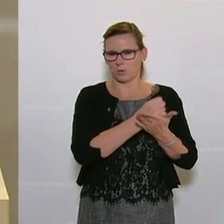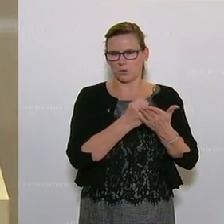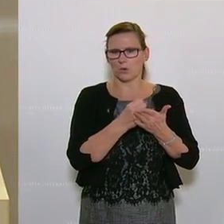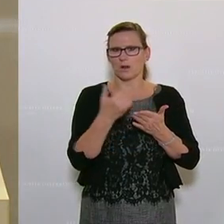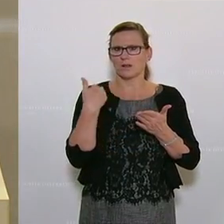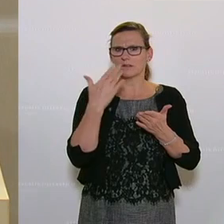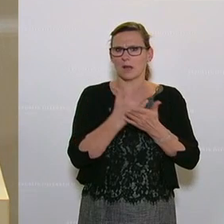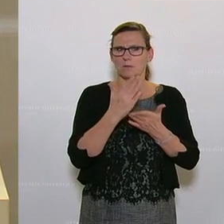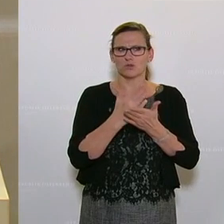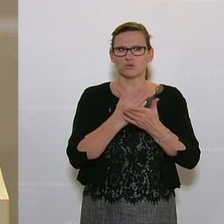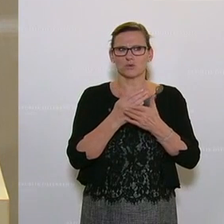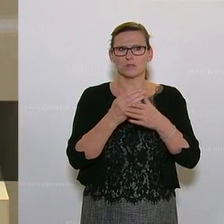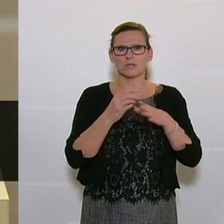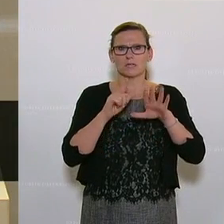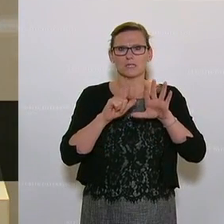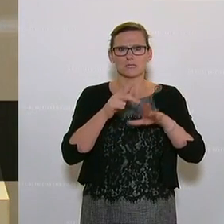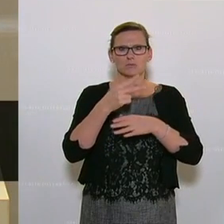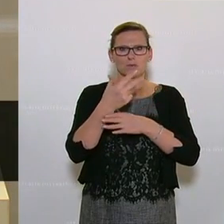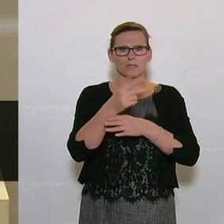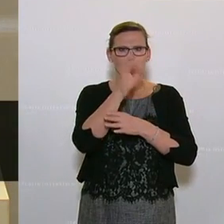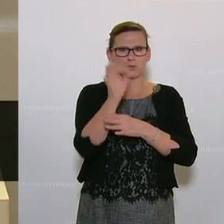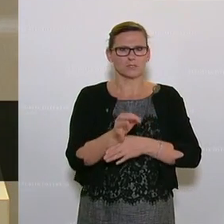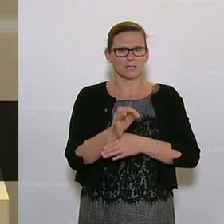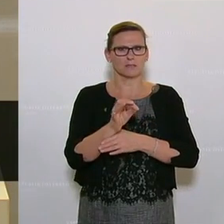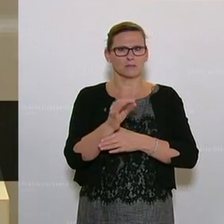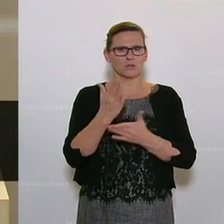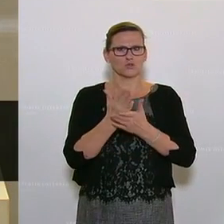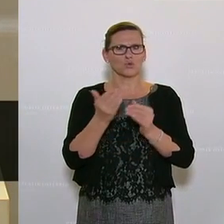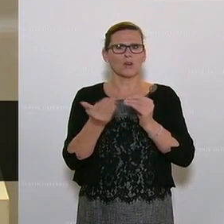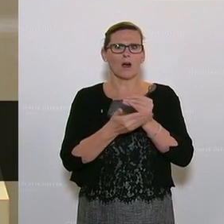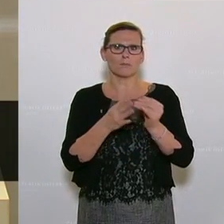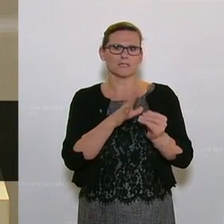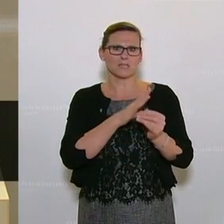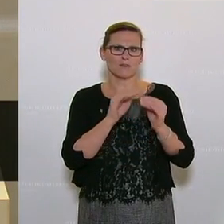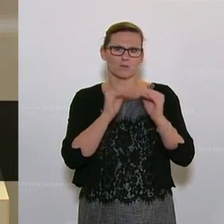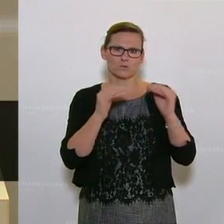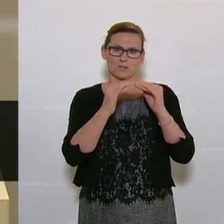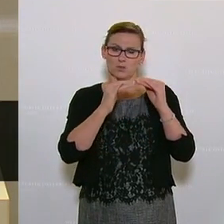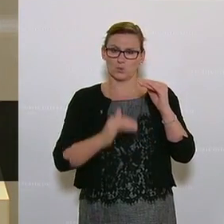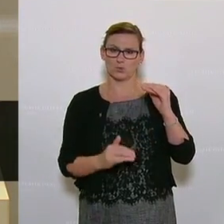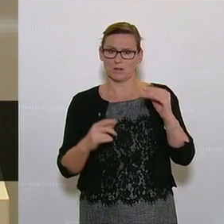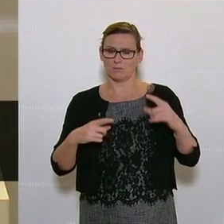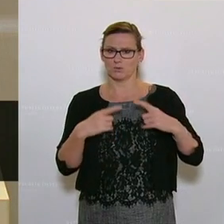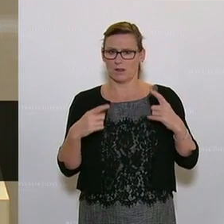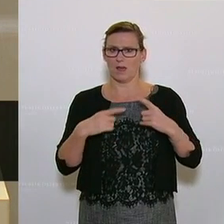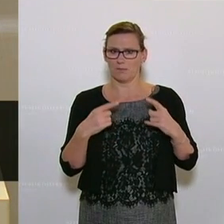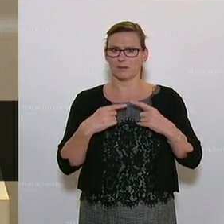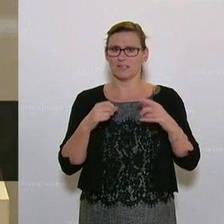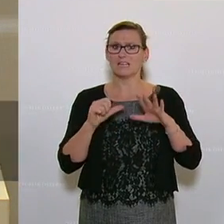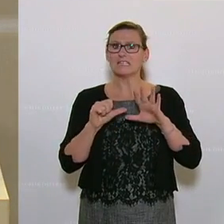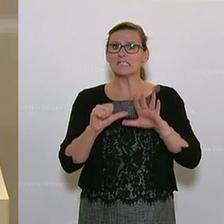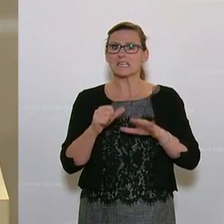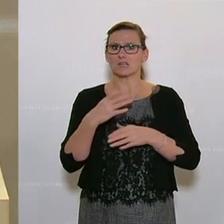37 Prozent der Kunst- und Kulturschaffenden unter der Armutsgefährdungsgrenze lebten. 46 Prozent